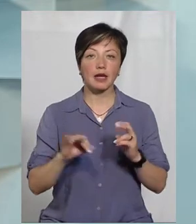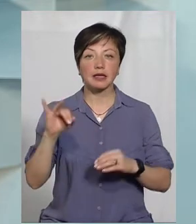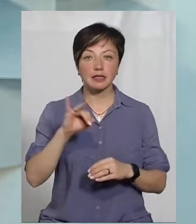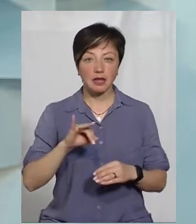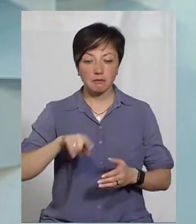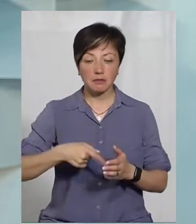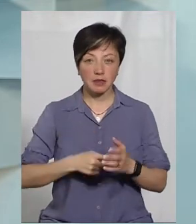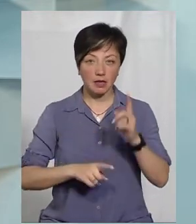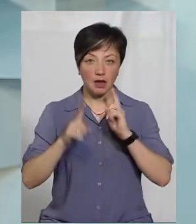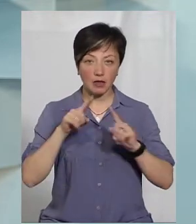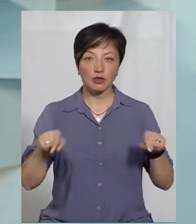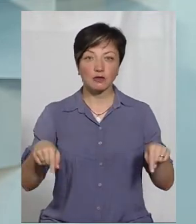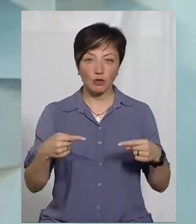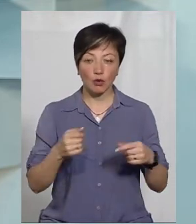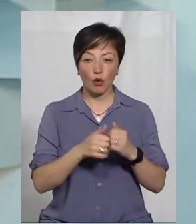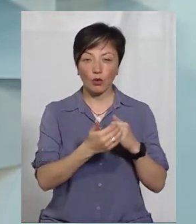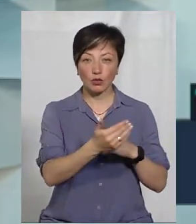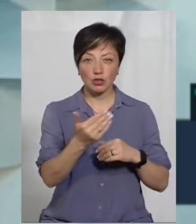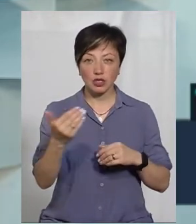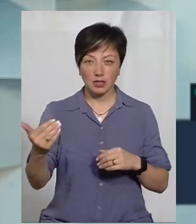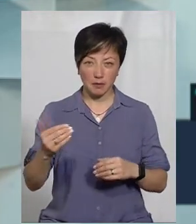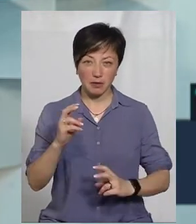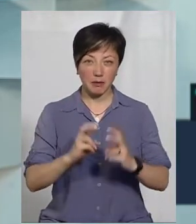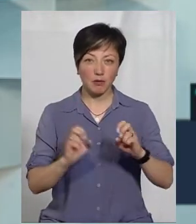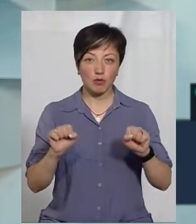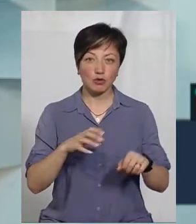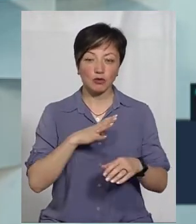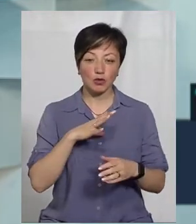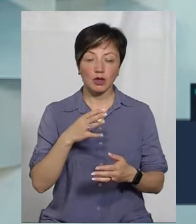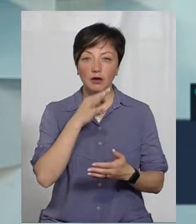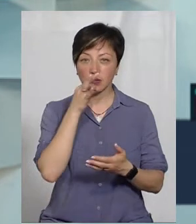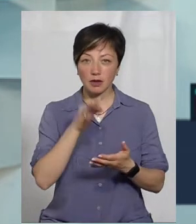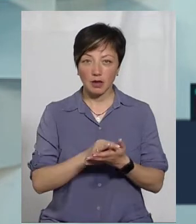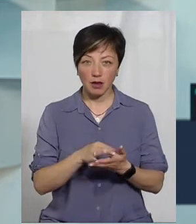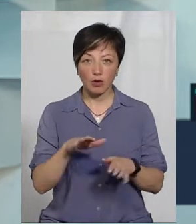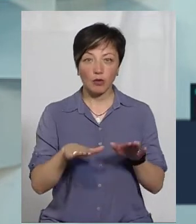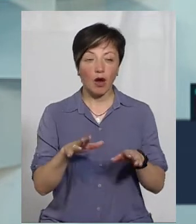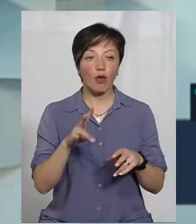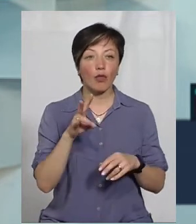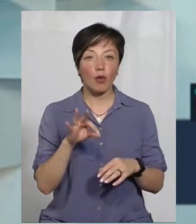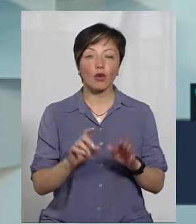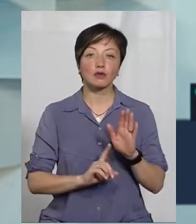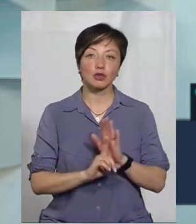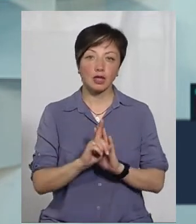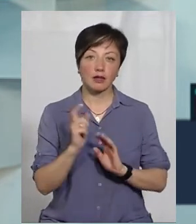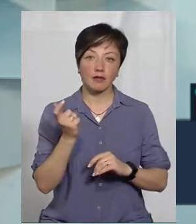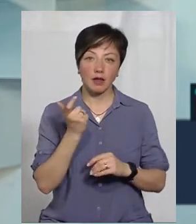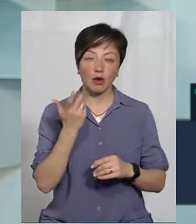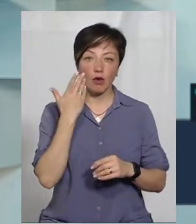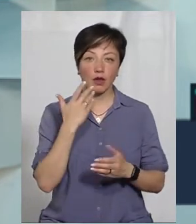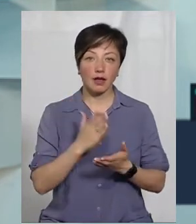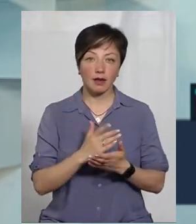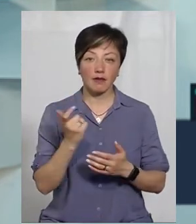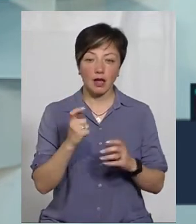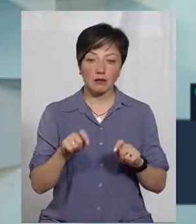раді створені комунальні підприємства. Кожне комунальне підприємство може бути балансоутримувачем. Але ми розпочинаємо все-таки з власника. Коли є